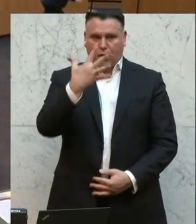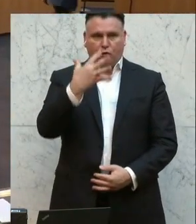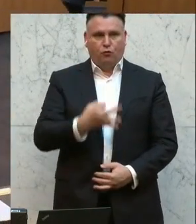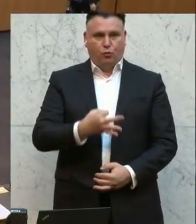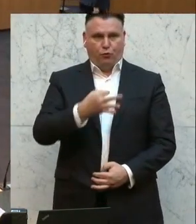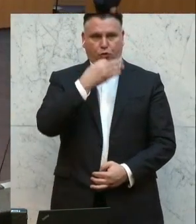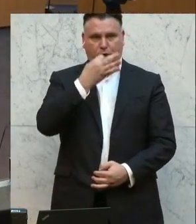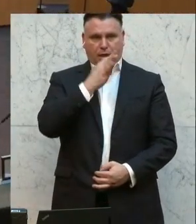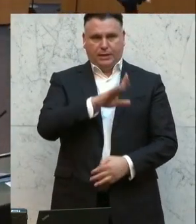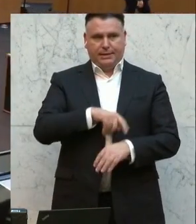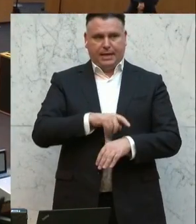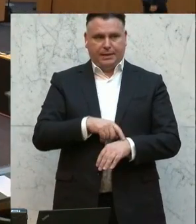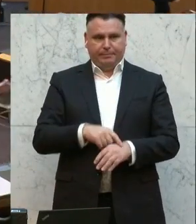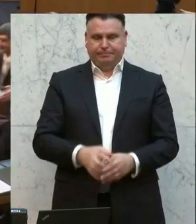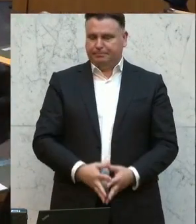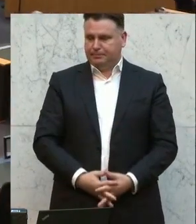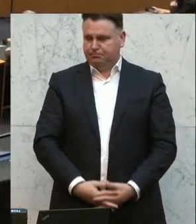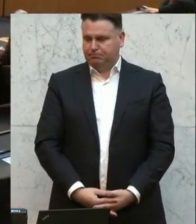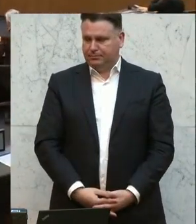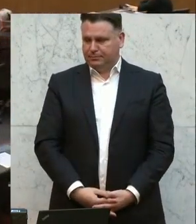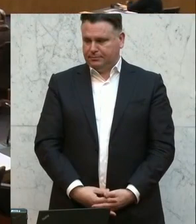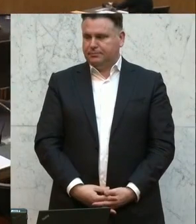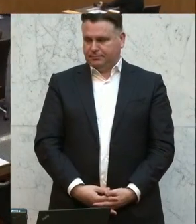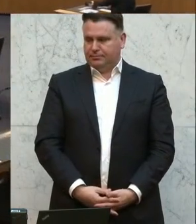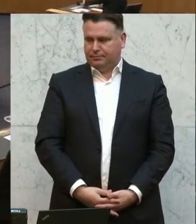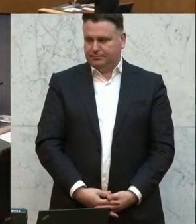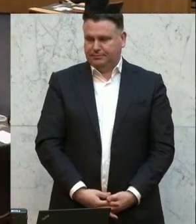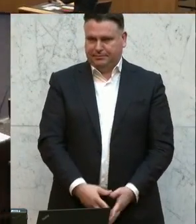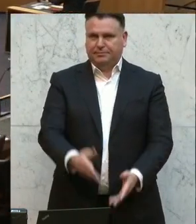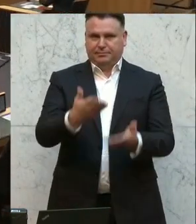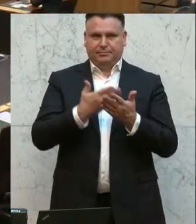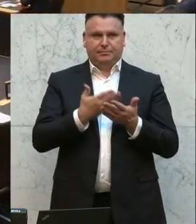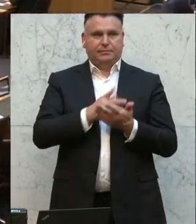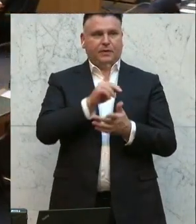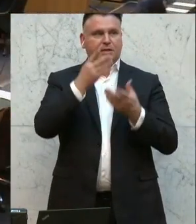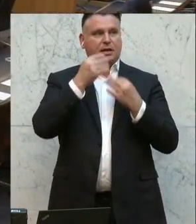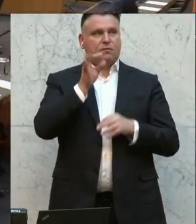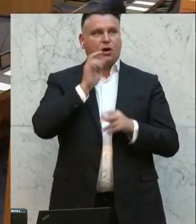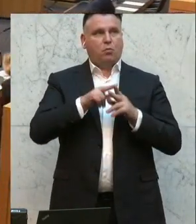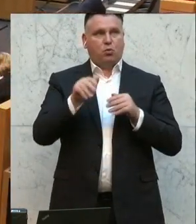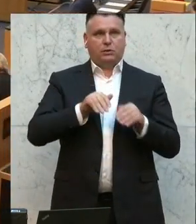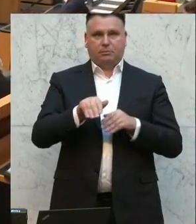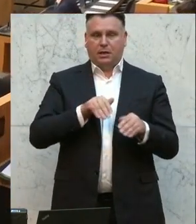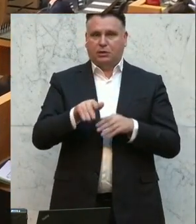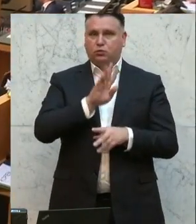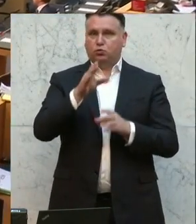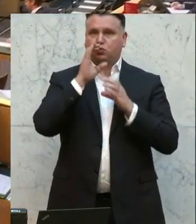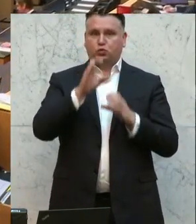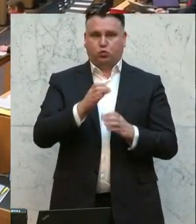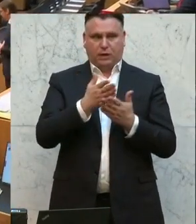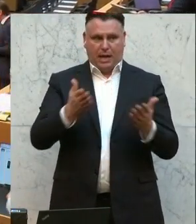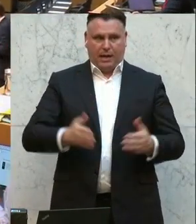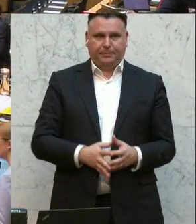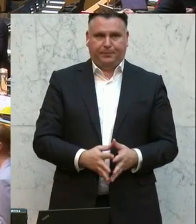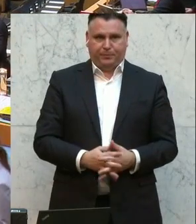von einem Dispoten erpressbar machen. In Russland, sagt sie, tatsächlich ist der Energieabhängigkeit von Russland, die Gasabhängigkeit